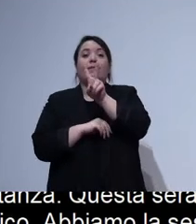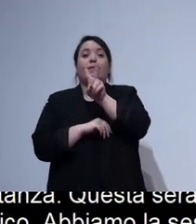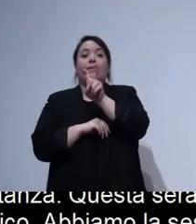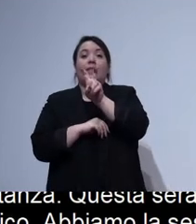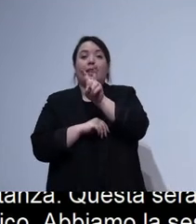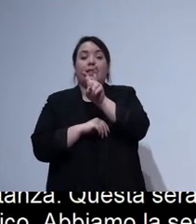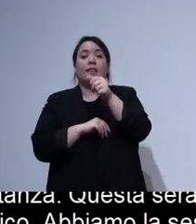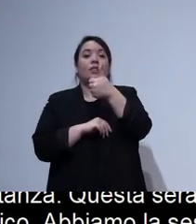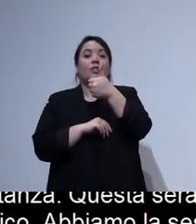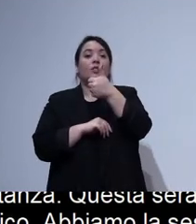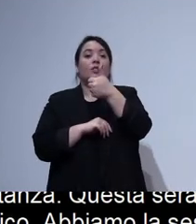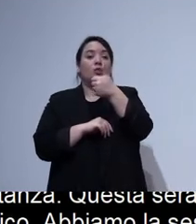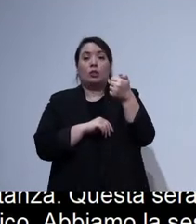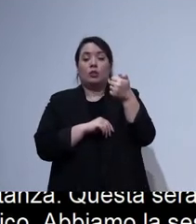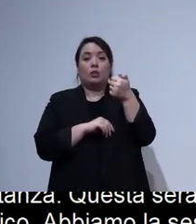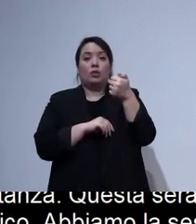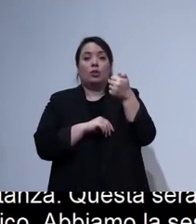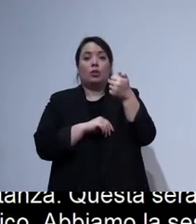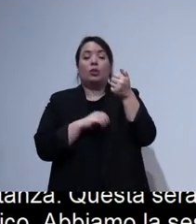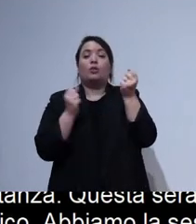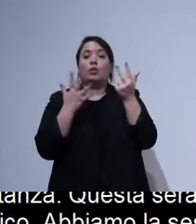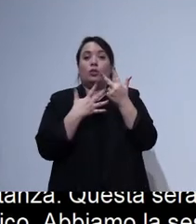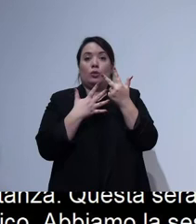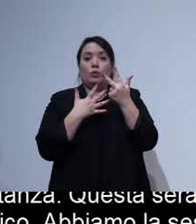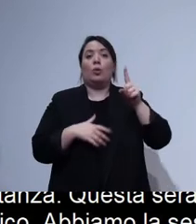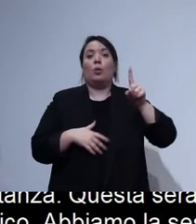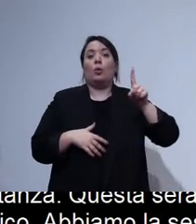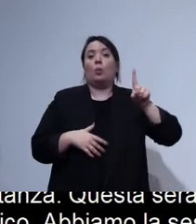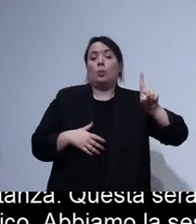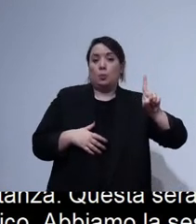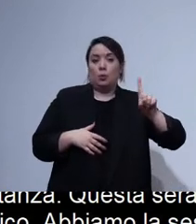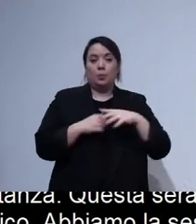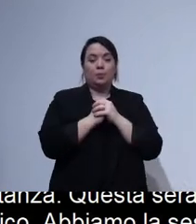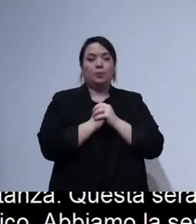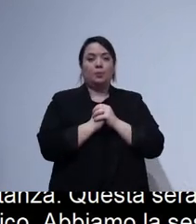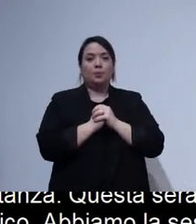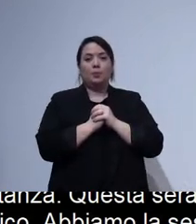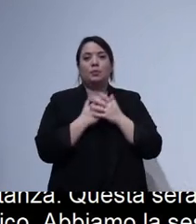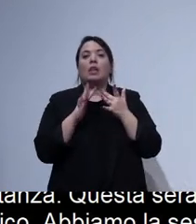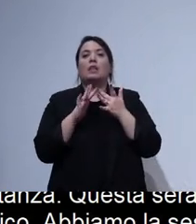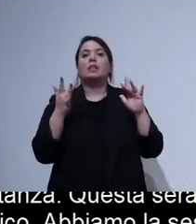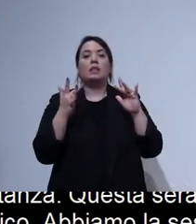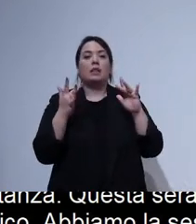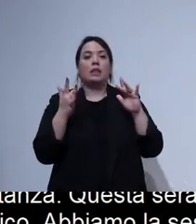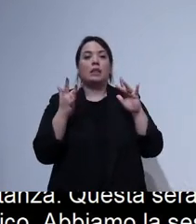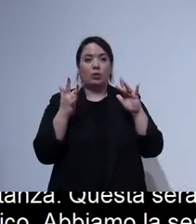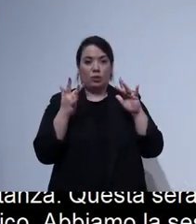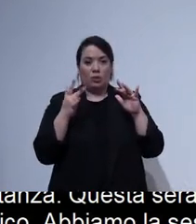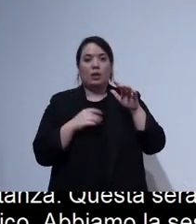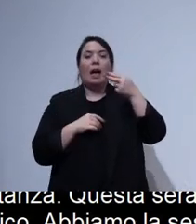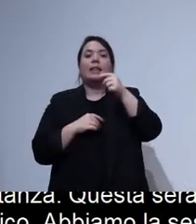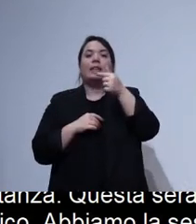.118.1 e il sito internet è https